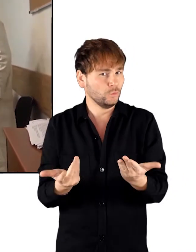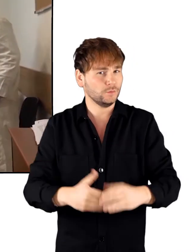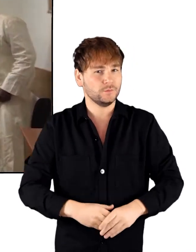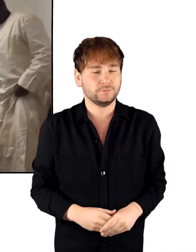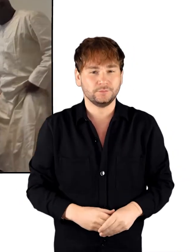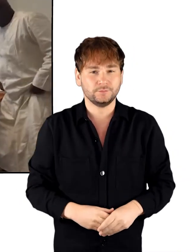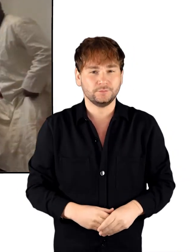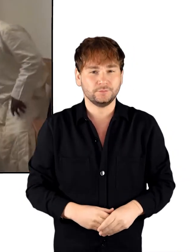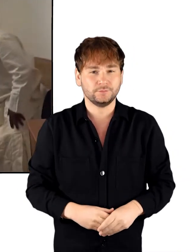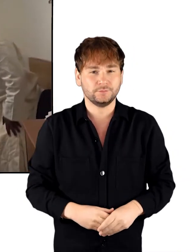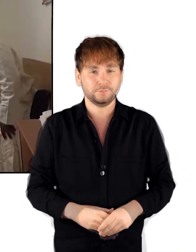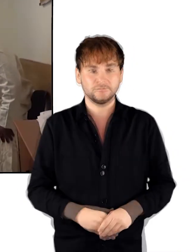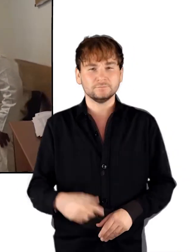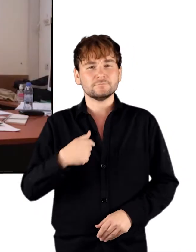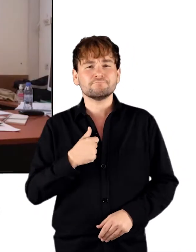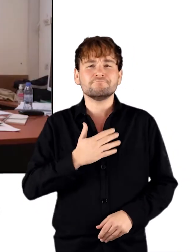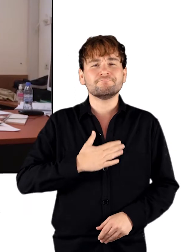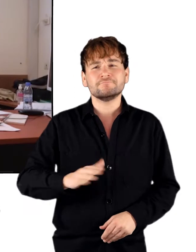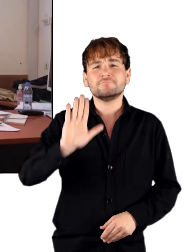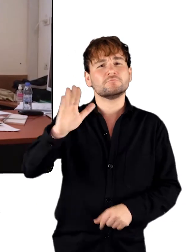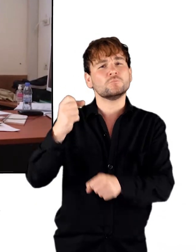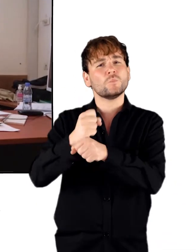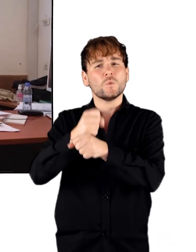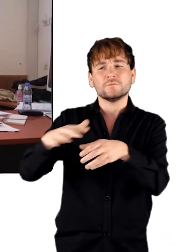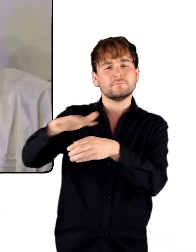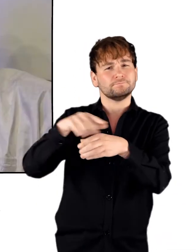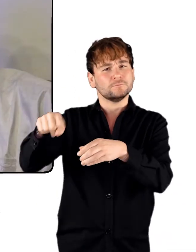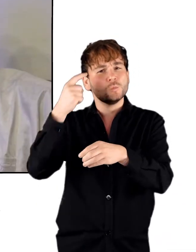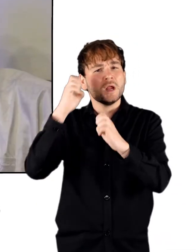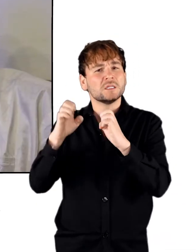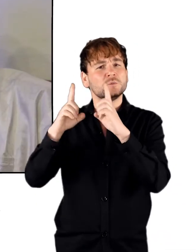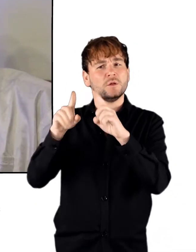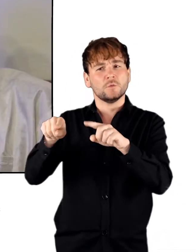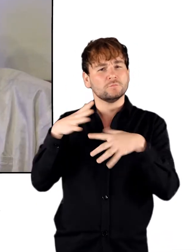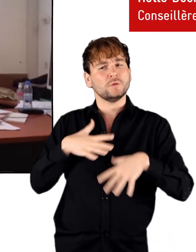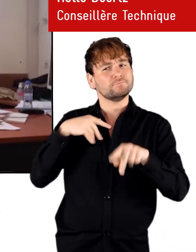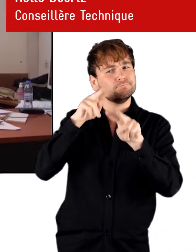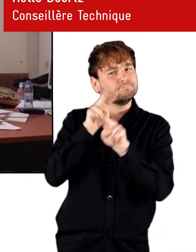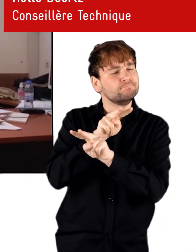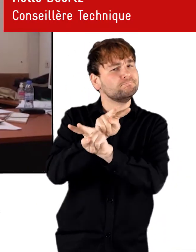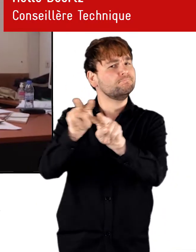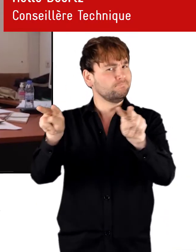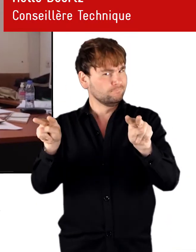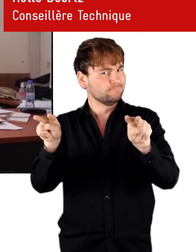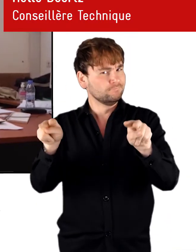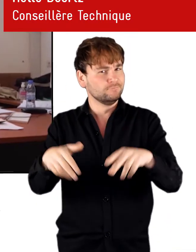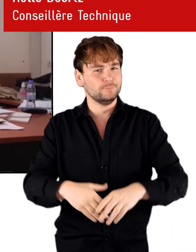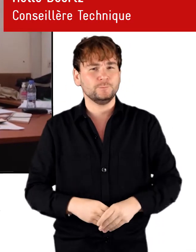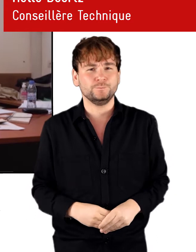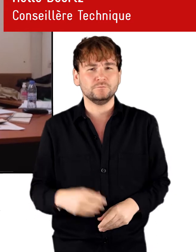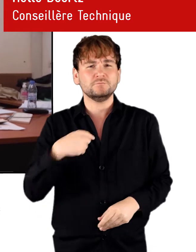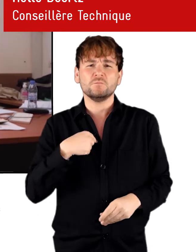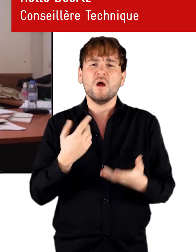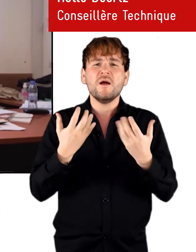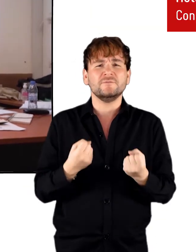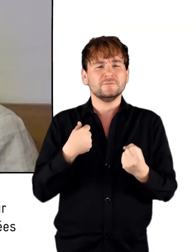au système éducatif. J'aimerais bien voir votre travail ici du programme d